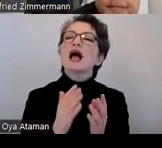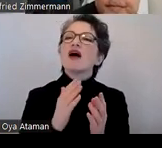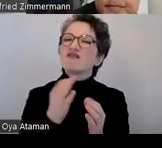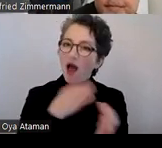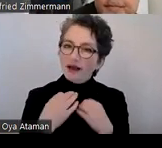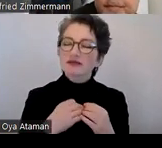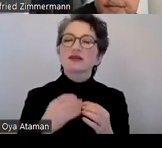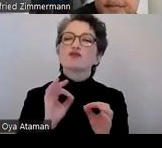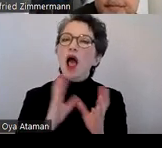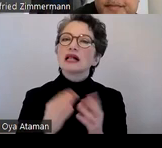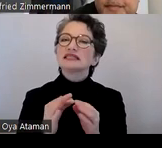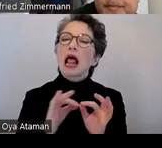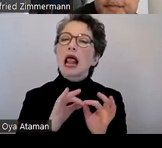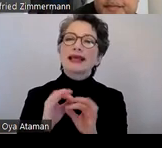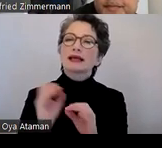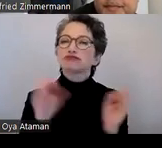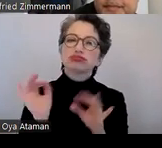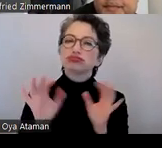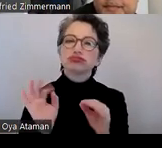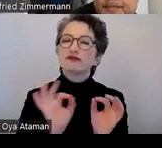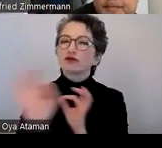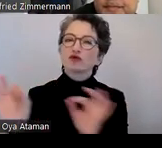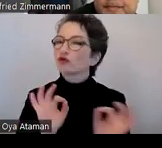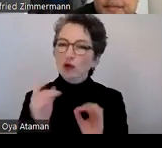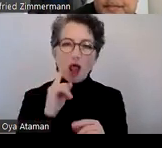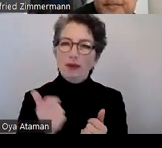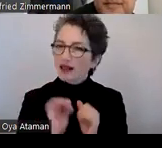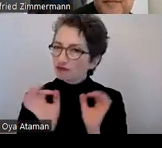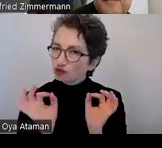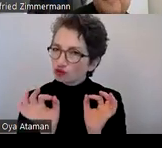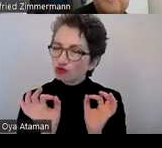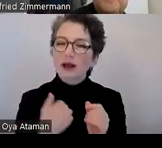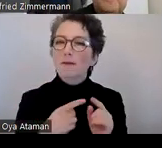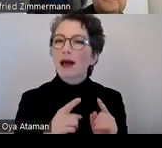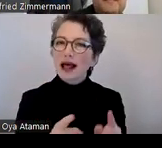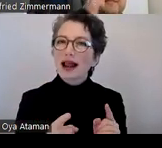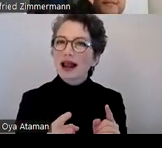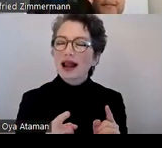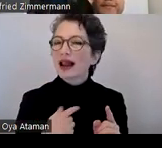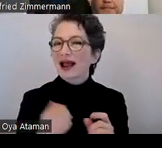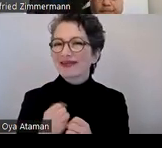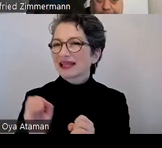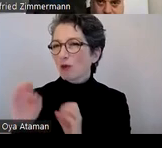und für alle Links die ihr euch gegenseitig gepostet habt es war sehr hilfreich weil ich nicht parallel das posten konnte